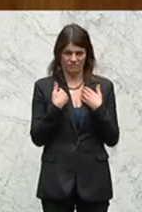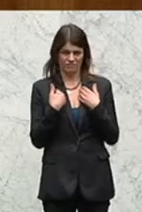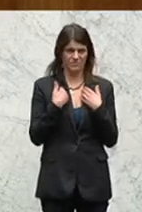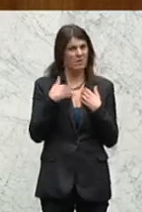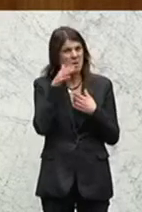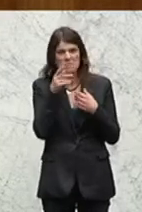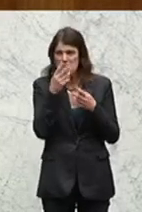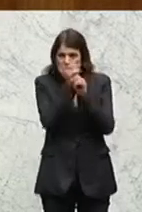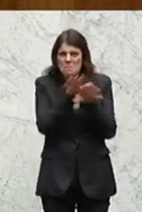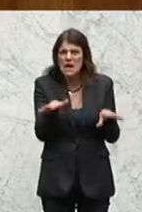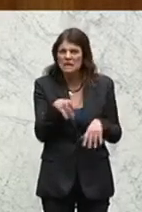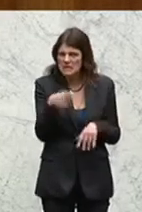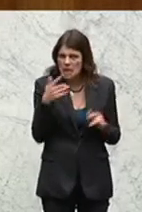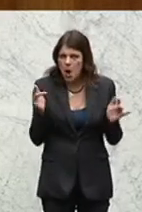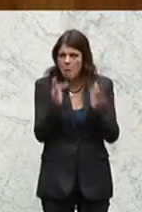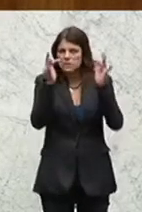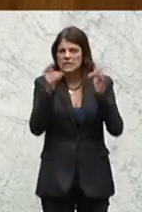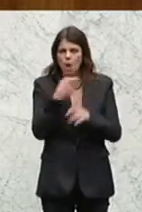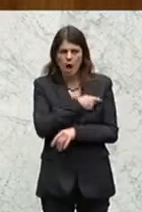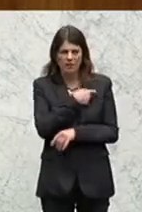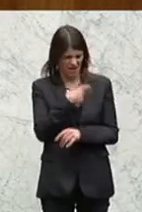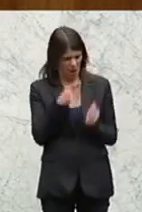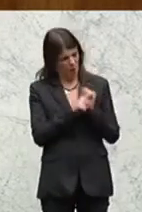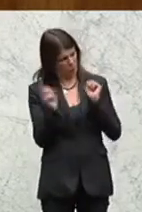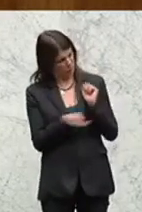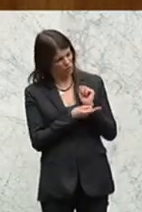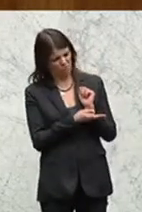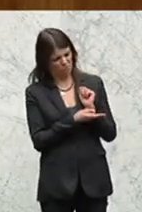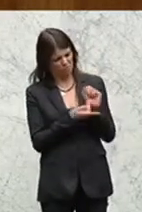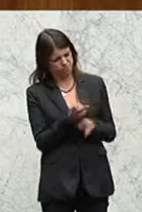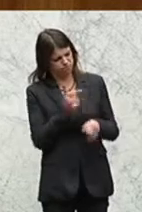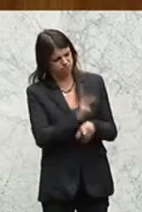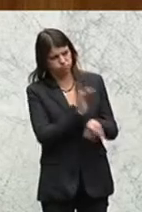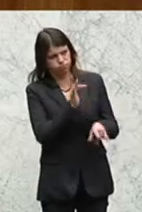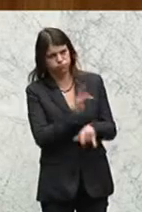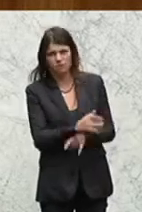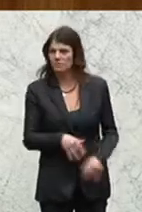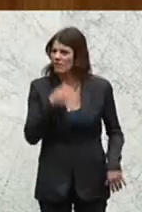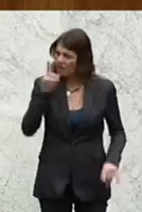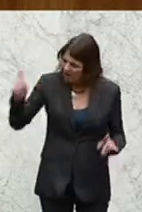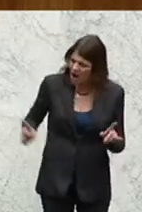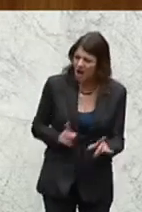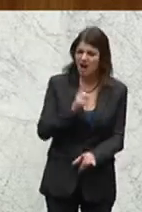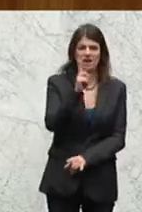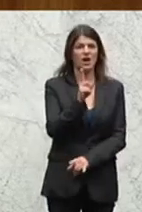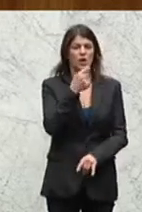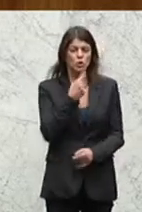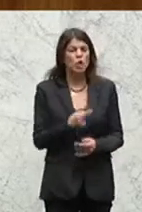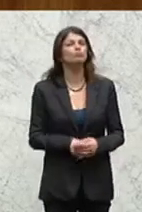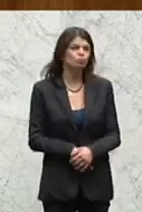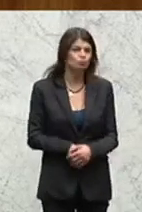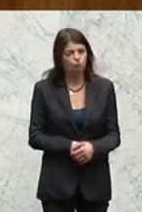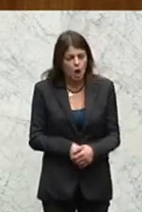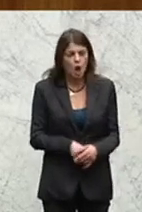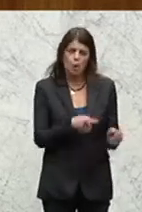heißt in den Medien, die Opposition zerfetzt ein Budget. Kann man sich nicht da herstellen und sagen, das ist